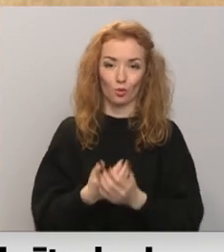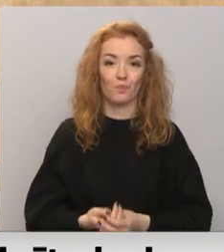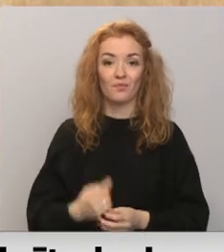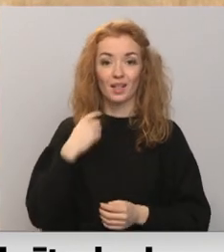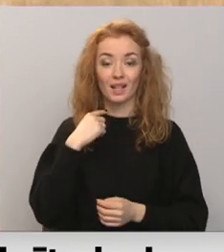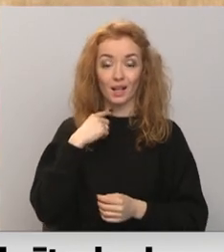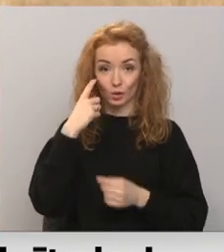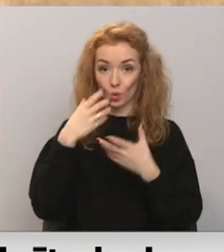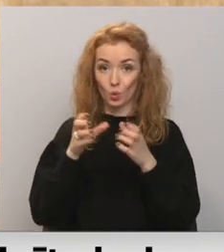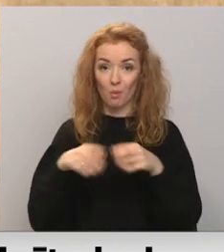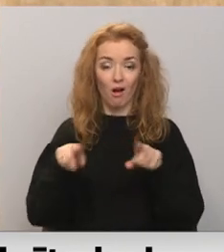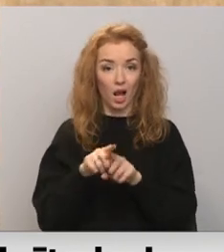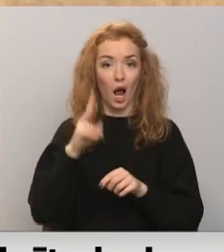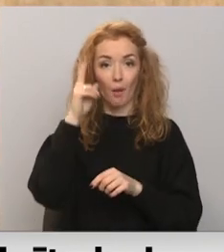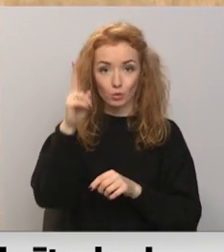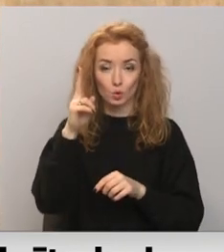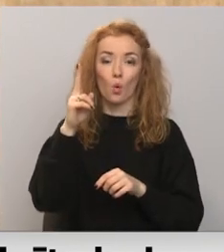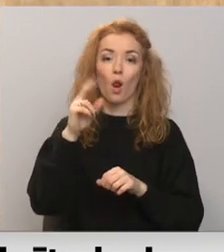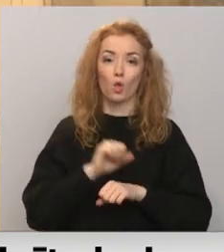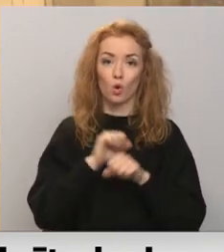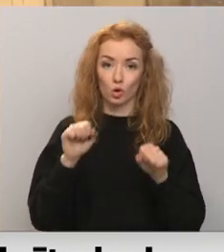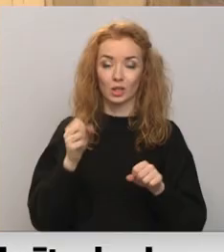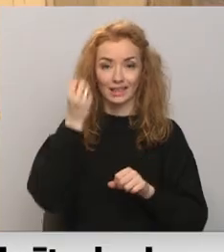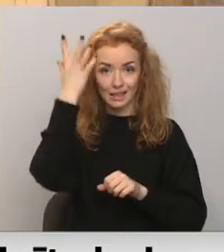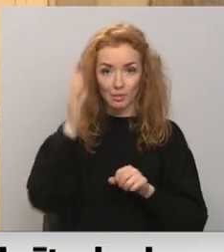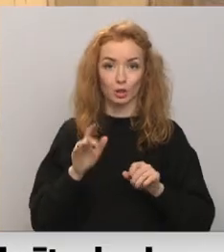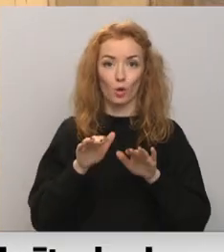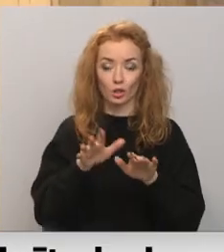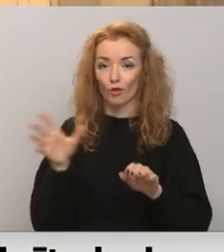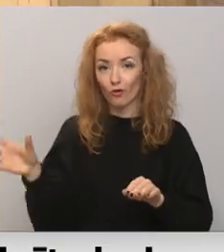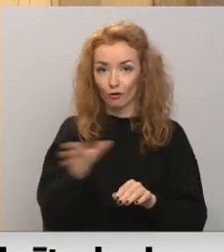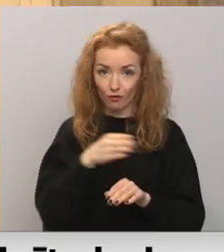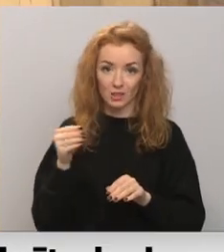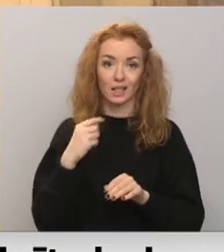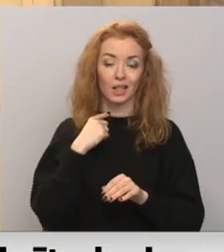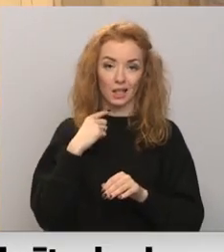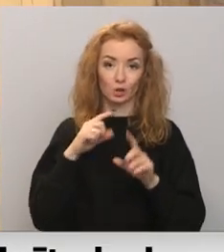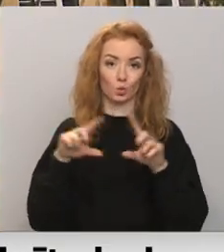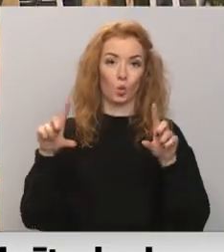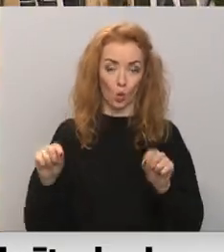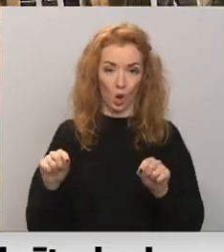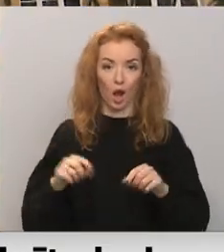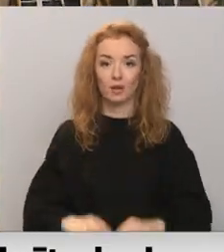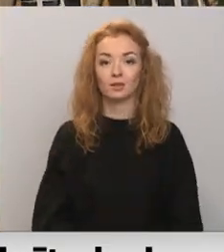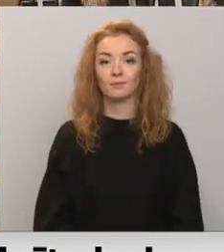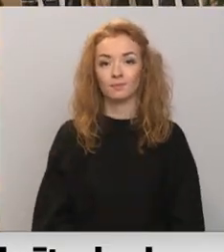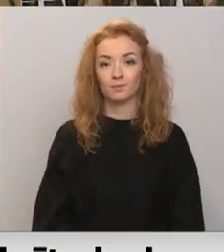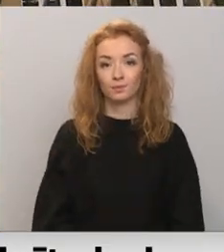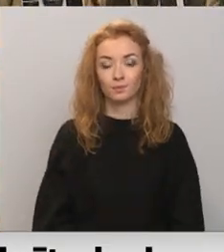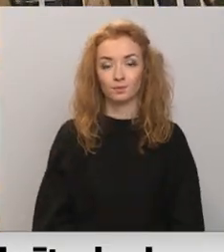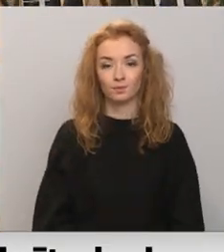Rīgas domē arī soli nodrošināti izglītības procesu visās galvas pilsētas mācību iestādēs. Vītālns Stratēni Skupčs,